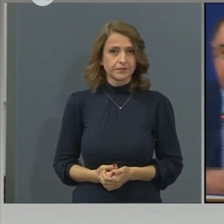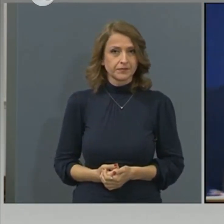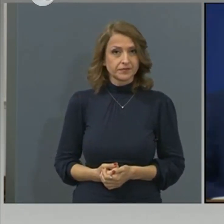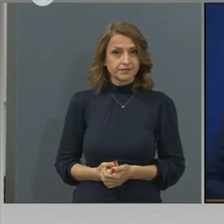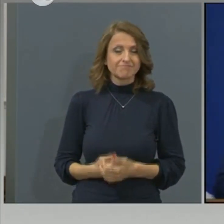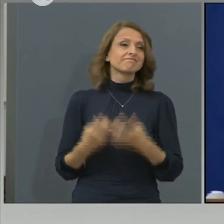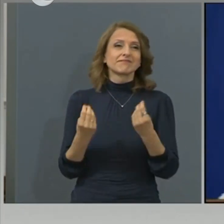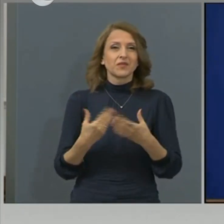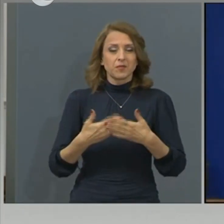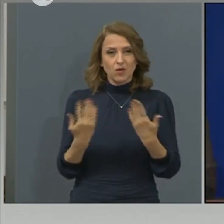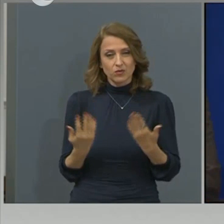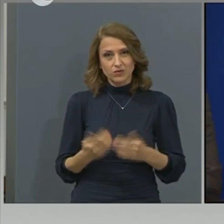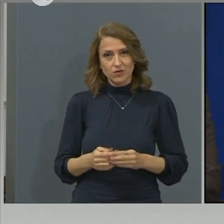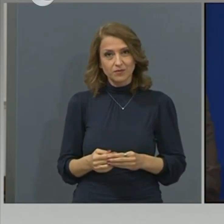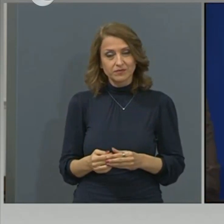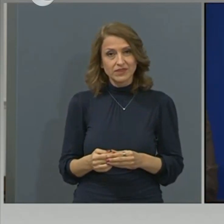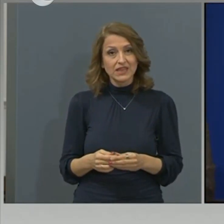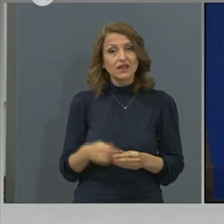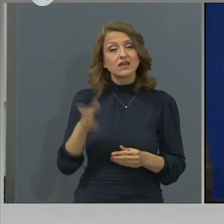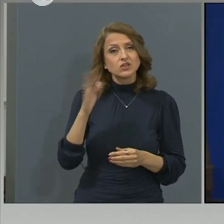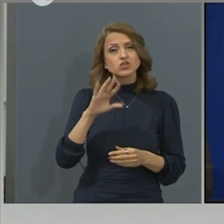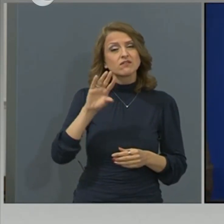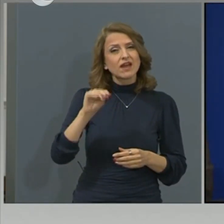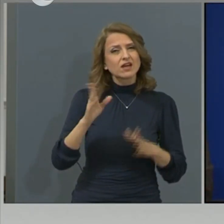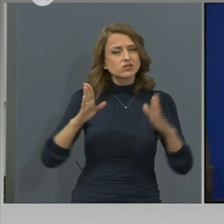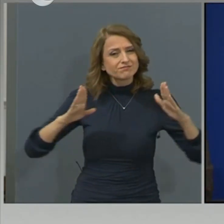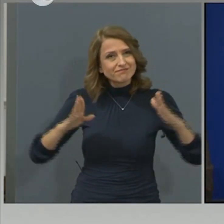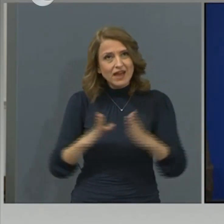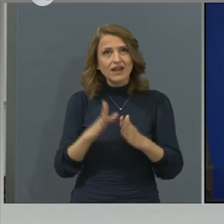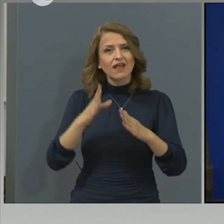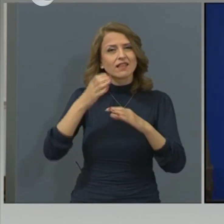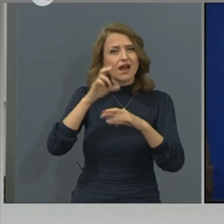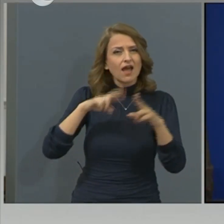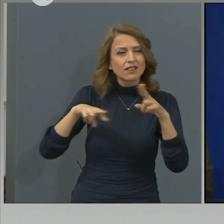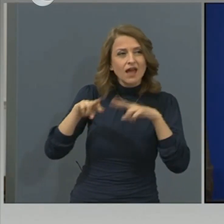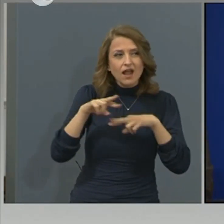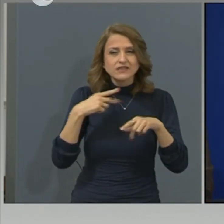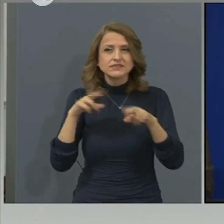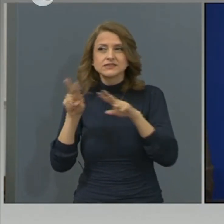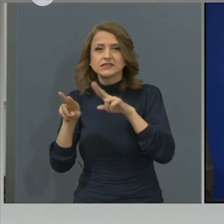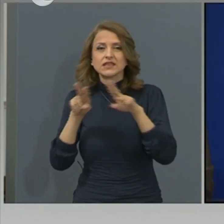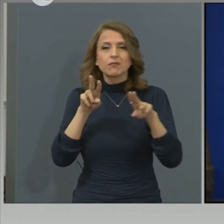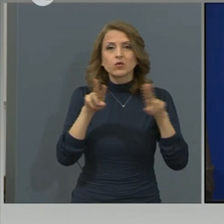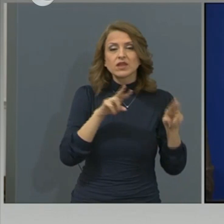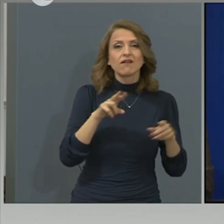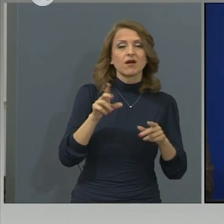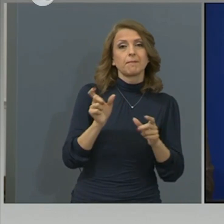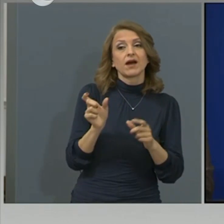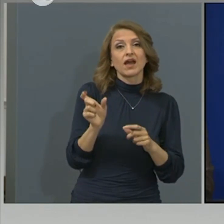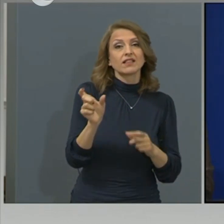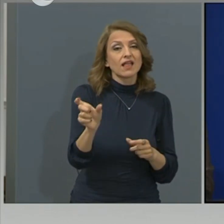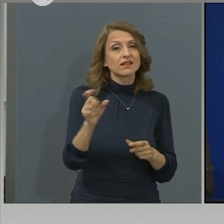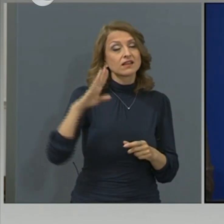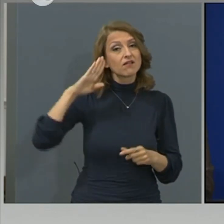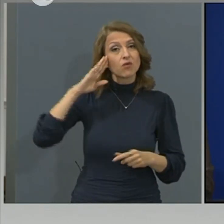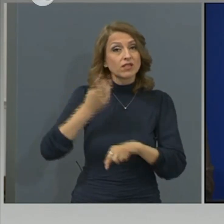Добро утро. Ще ви запозная скратък анализ на наблюдаването от катедрята по инфекциозни болести на Военно